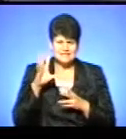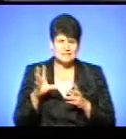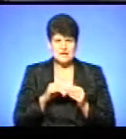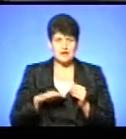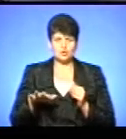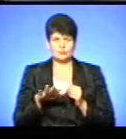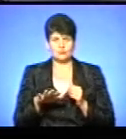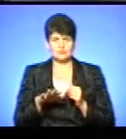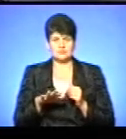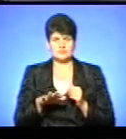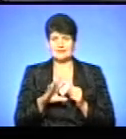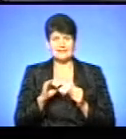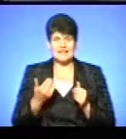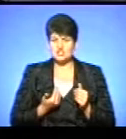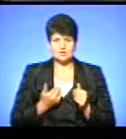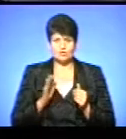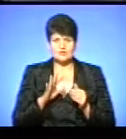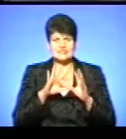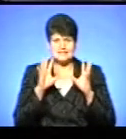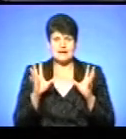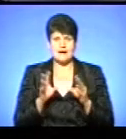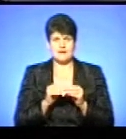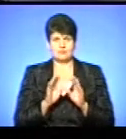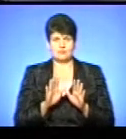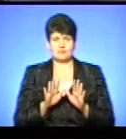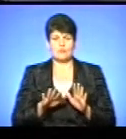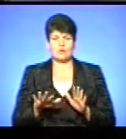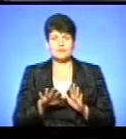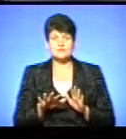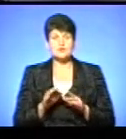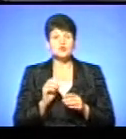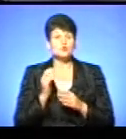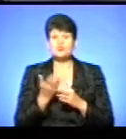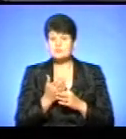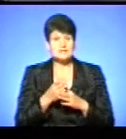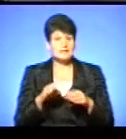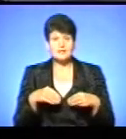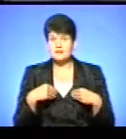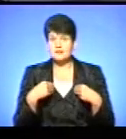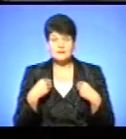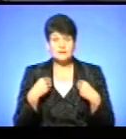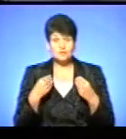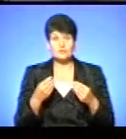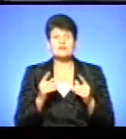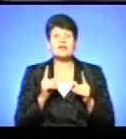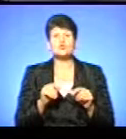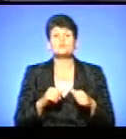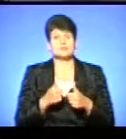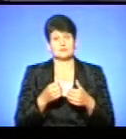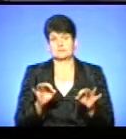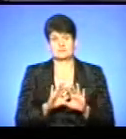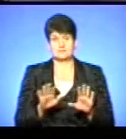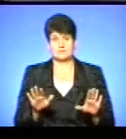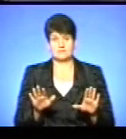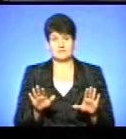субсидія не призначається навіть через комісію. Але